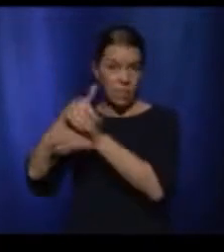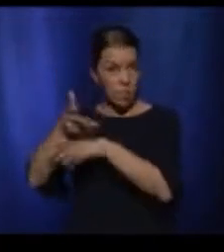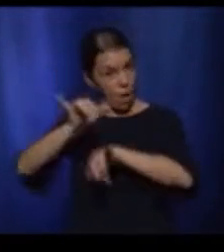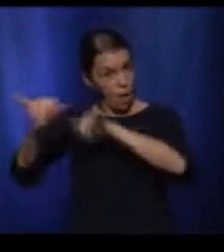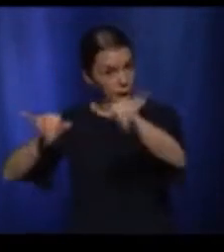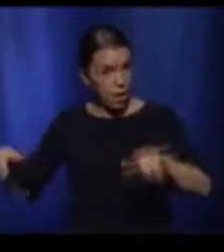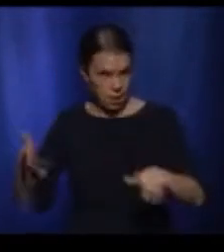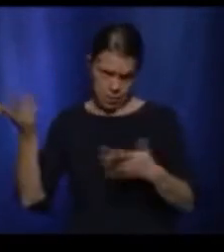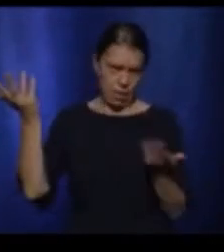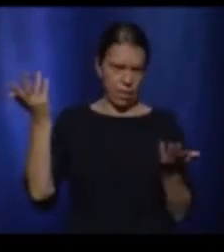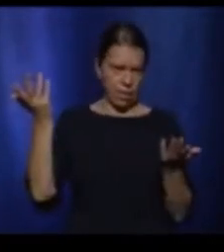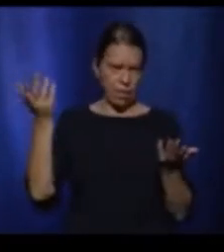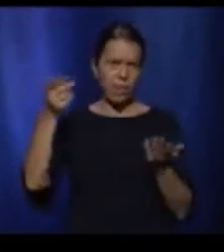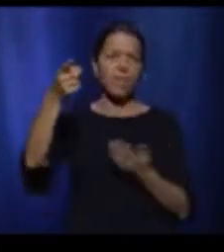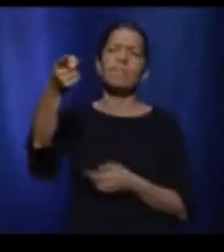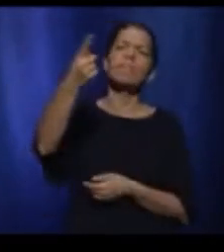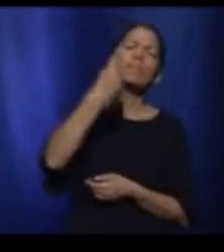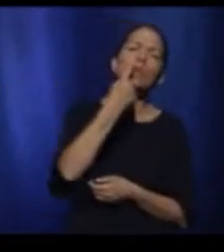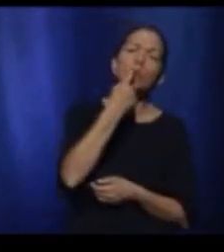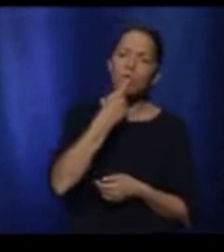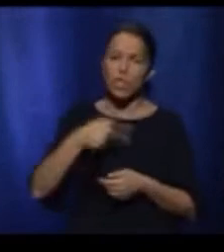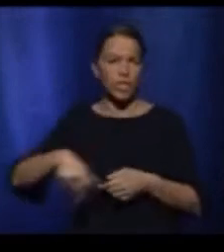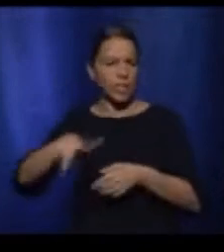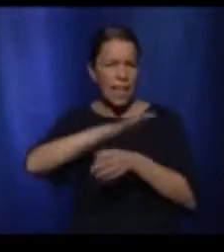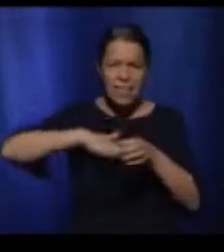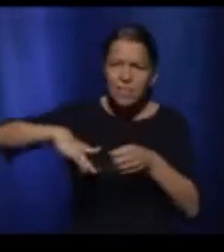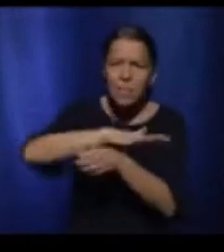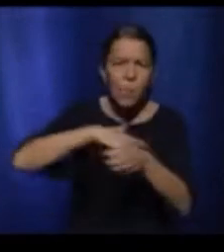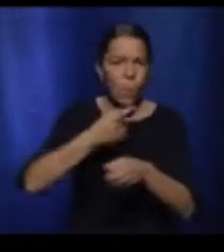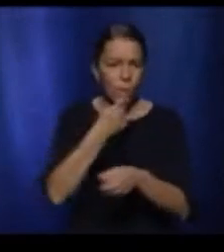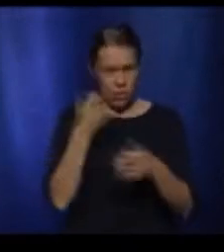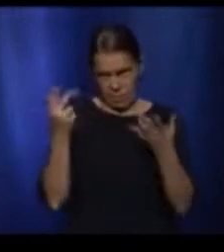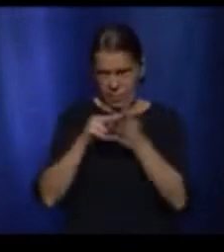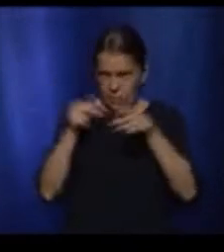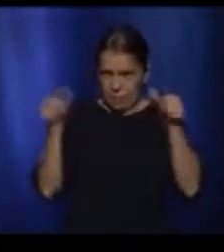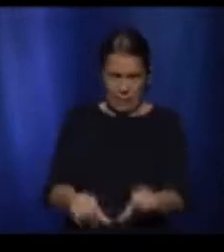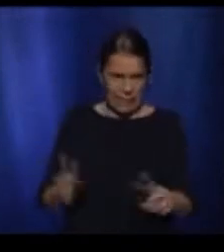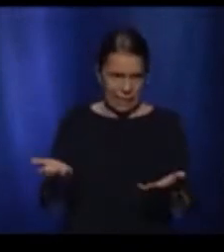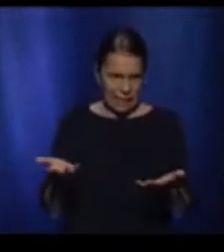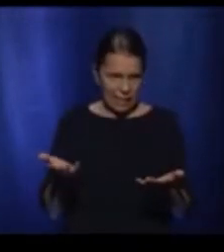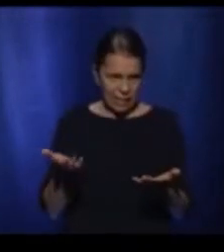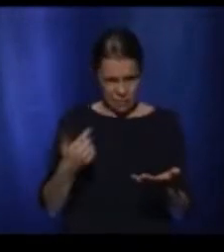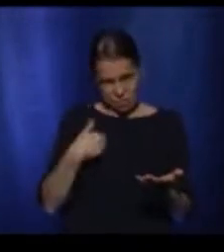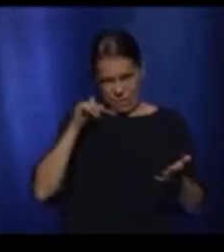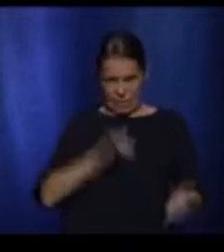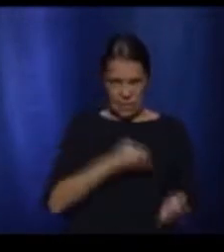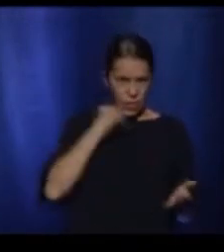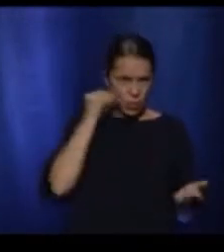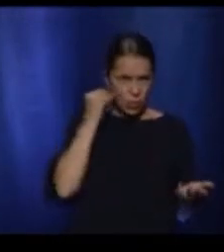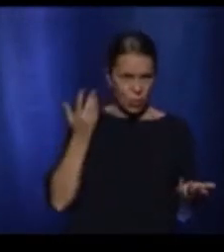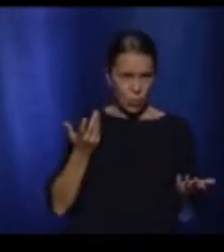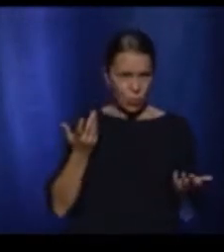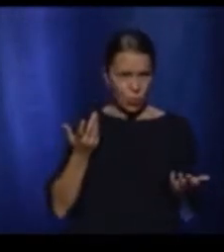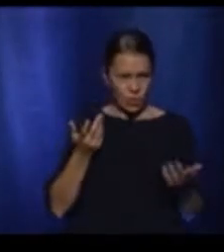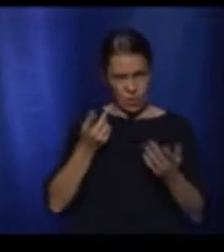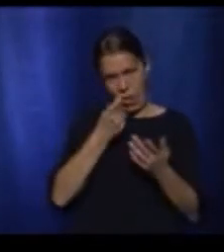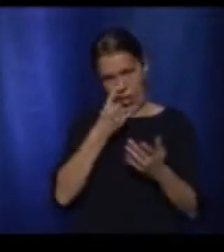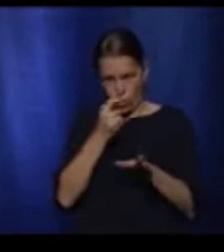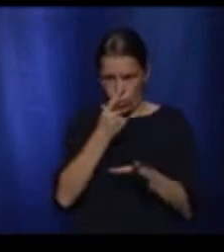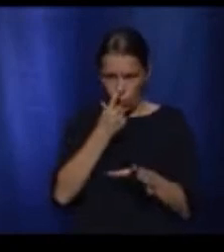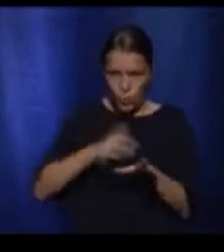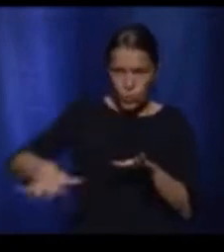ouverts pour la plupart des citoyens. Il y une contrainte qui est plus marquante avec une zone rouge qu'un